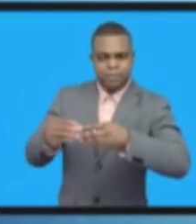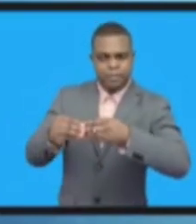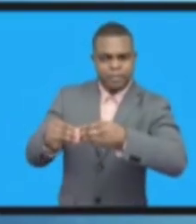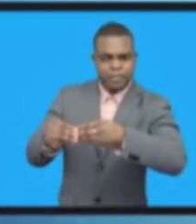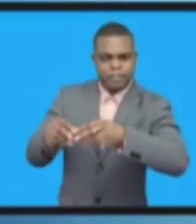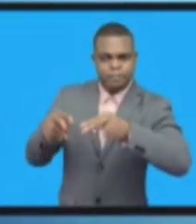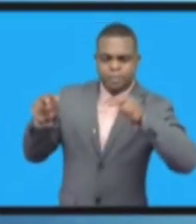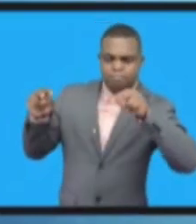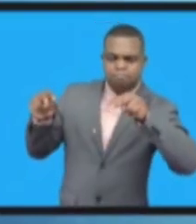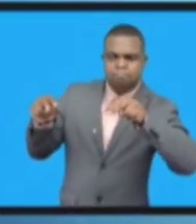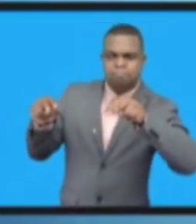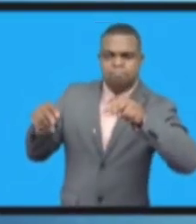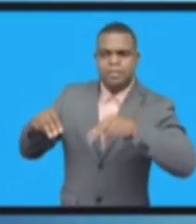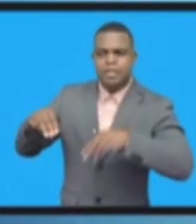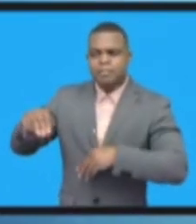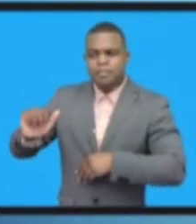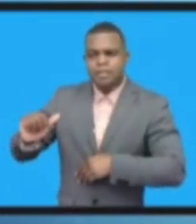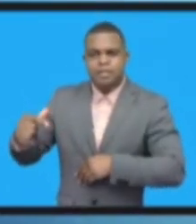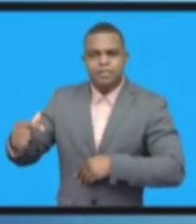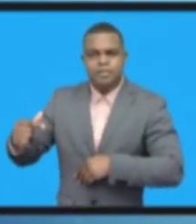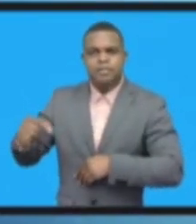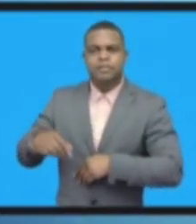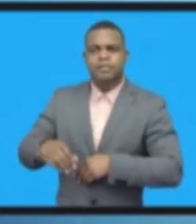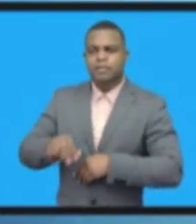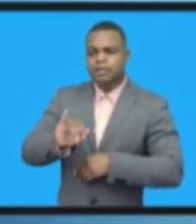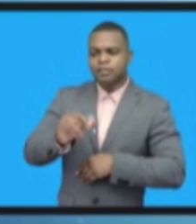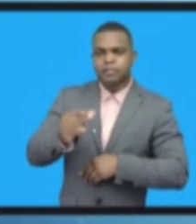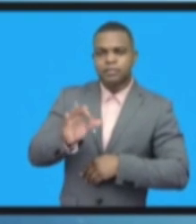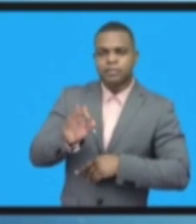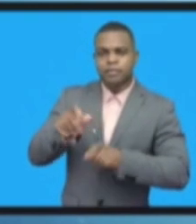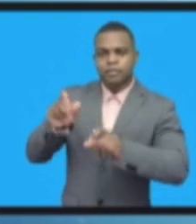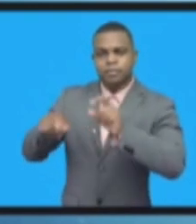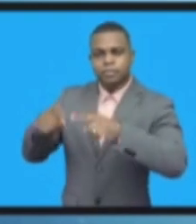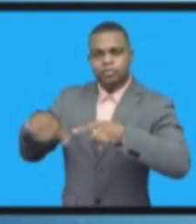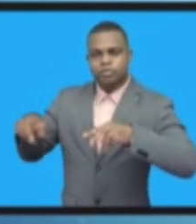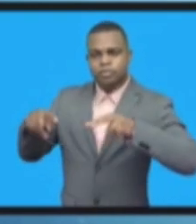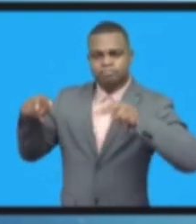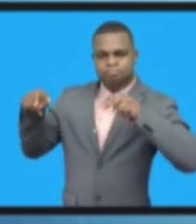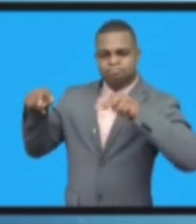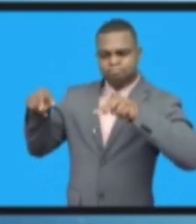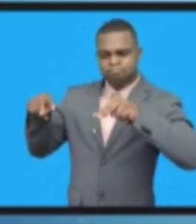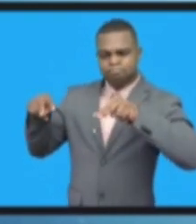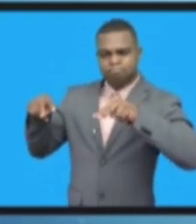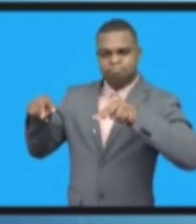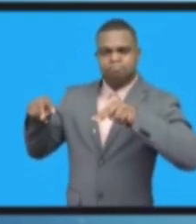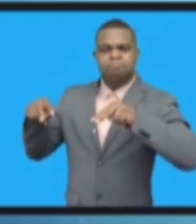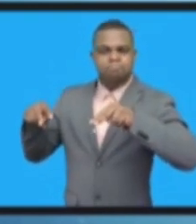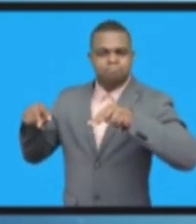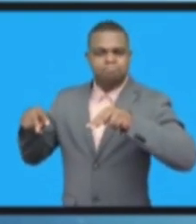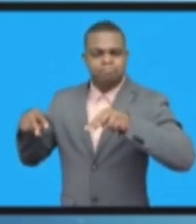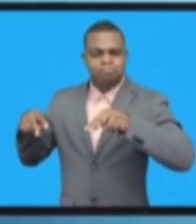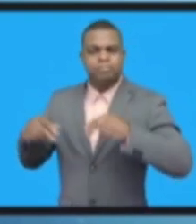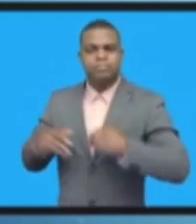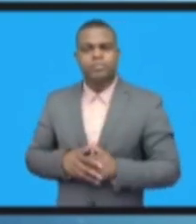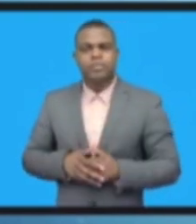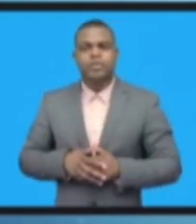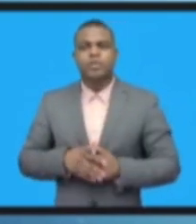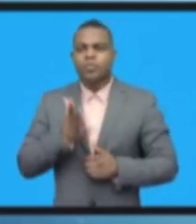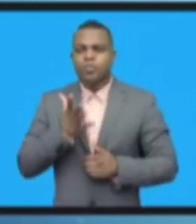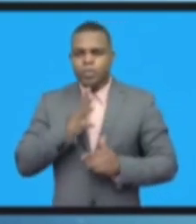осветили темные углы и осветили путь к успешному использованию интернетом для всего